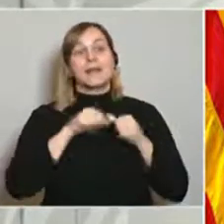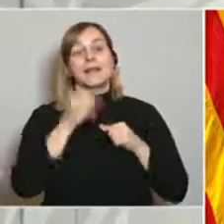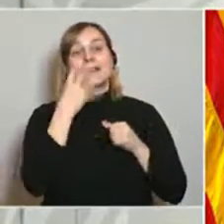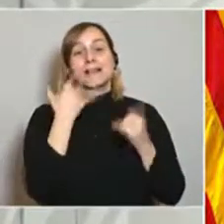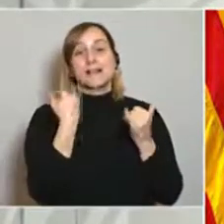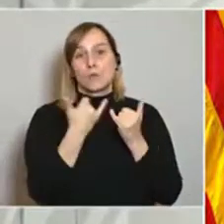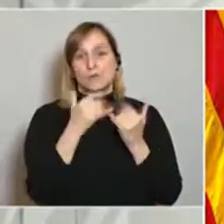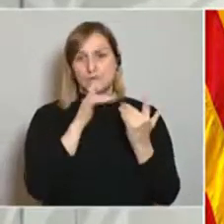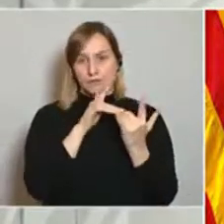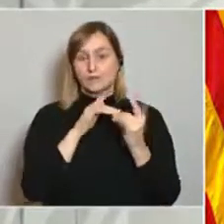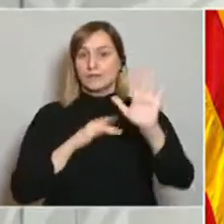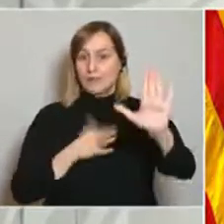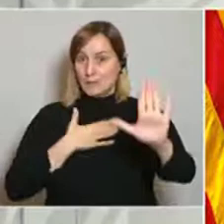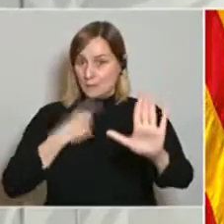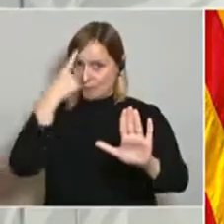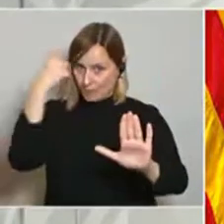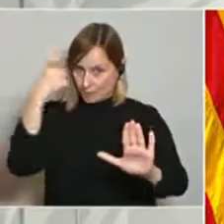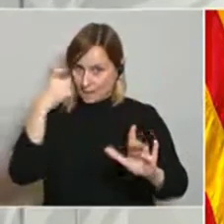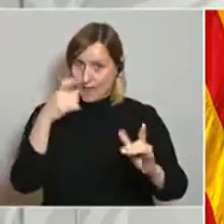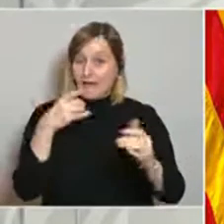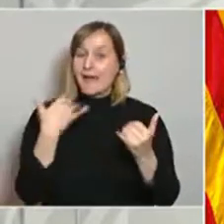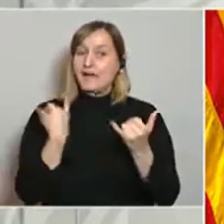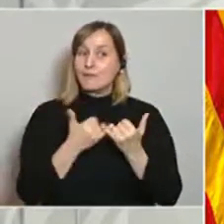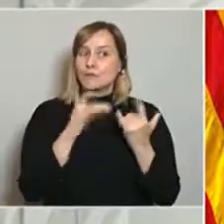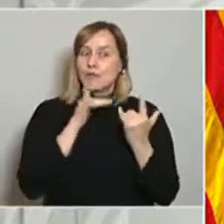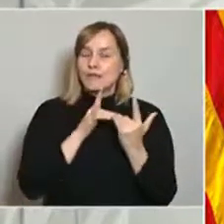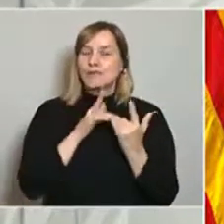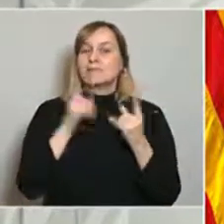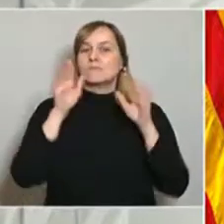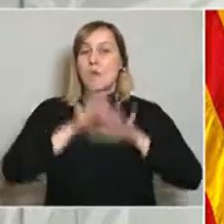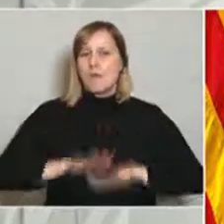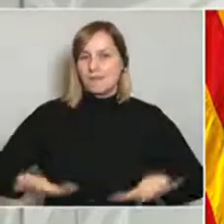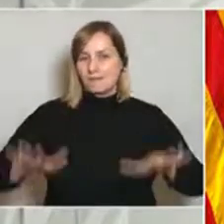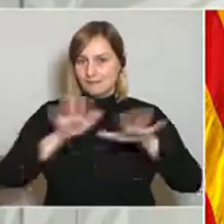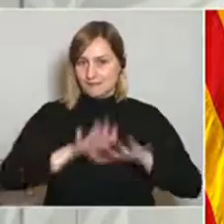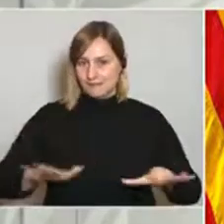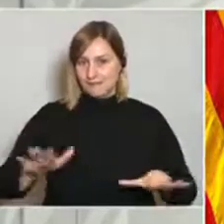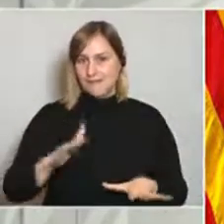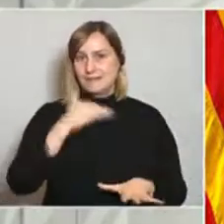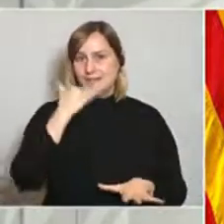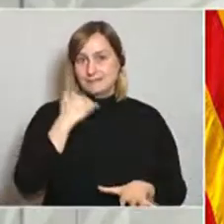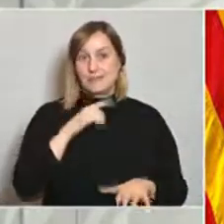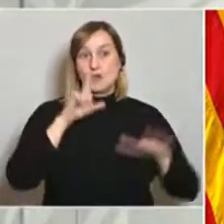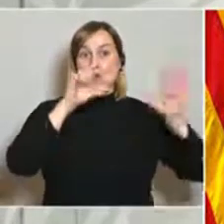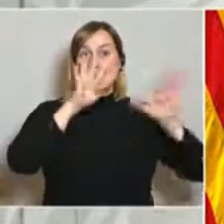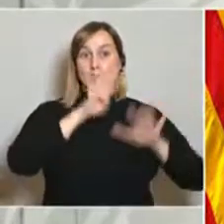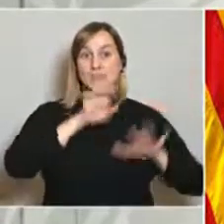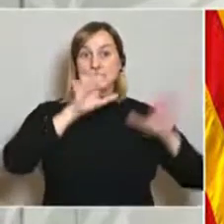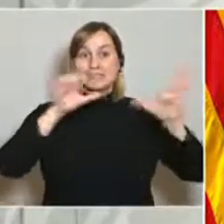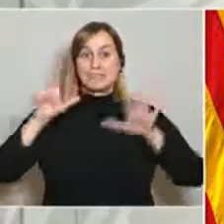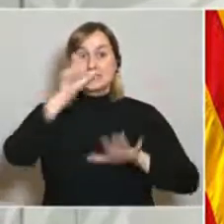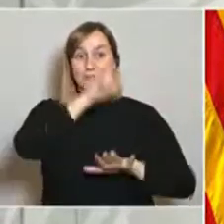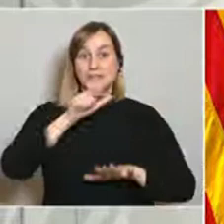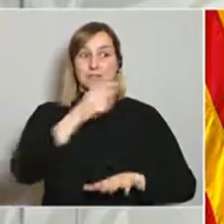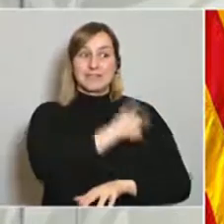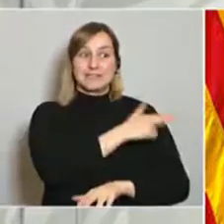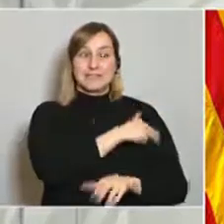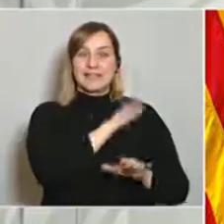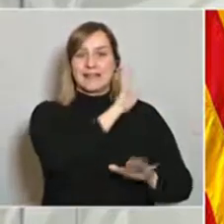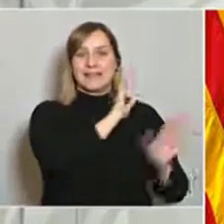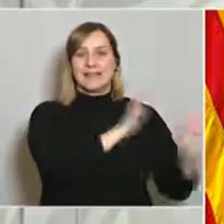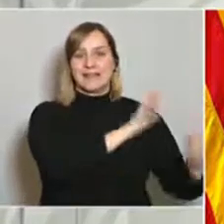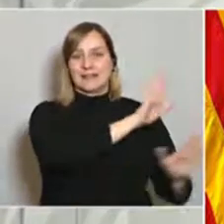aquesta recuperació és molt i molt lenta. Continuem amb aquestes 977 persones ingressades avui tenint un